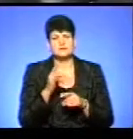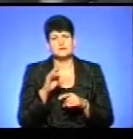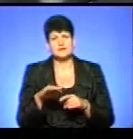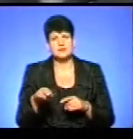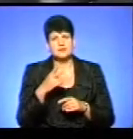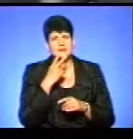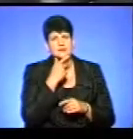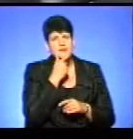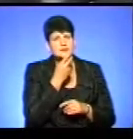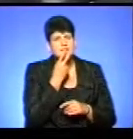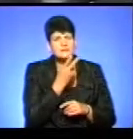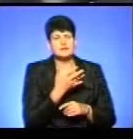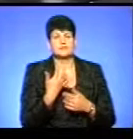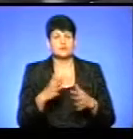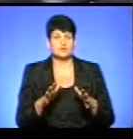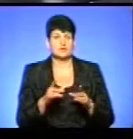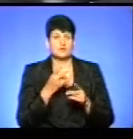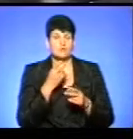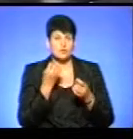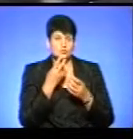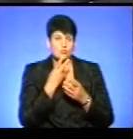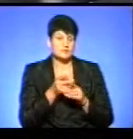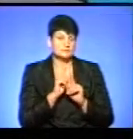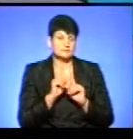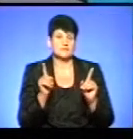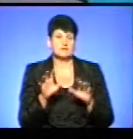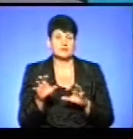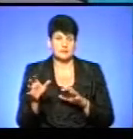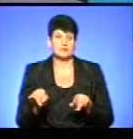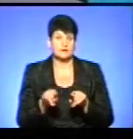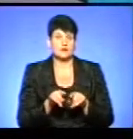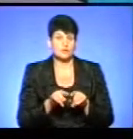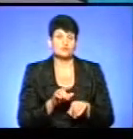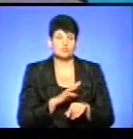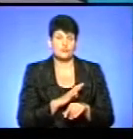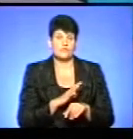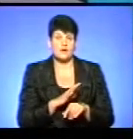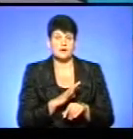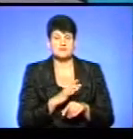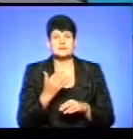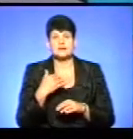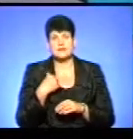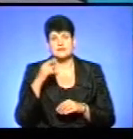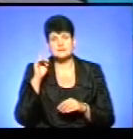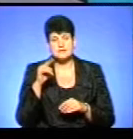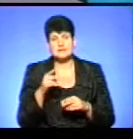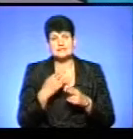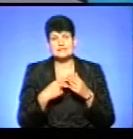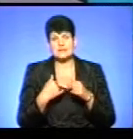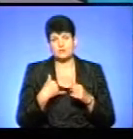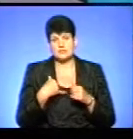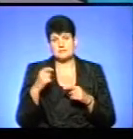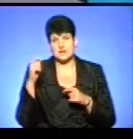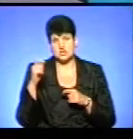як такої програми не були. Вони просто показували екзотичних тварин. Ну, таке також буває, але, ну, наскільки знаю, ті цирки, які до нас приїжджали,